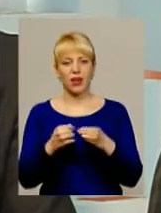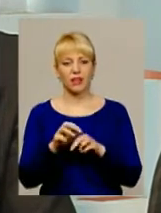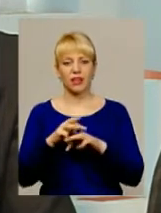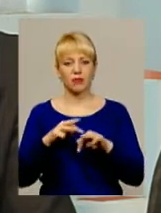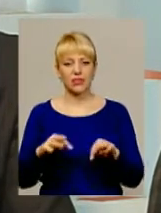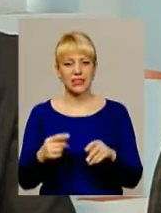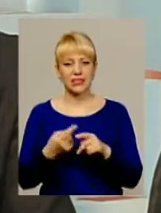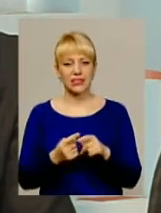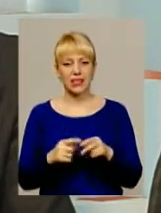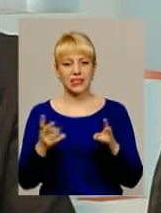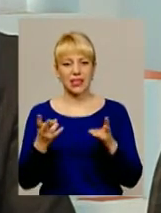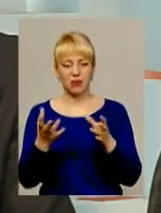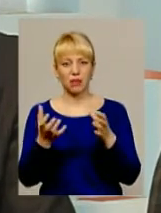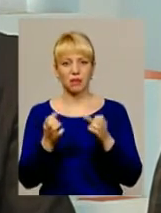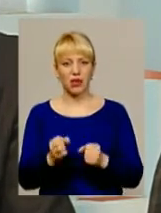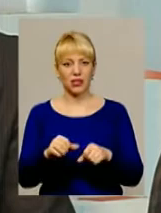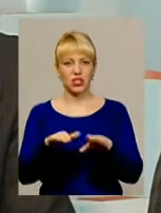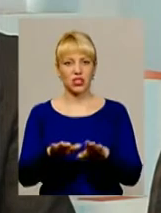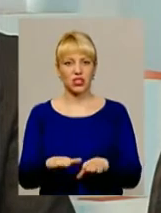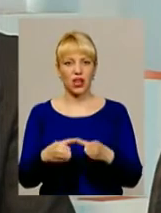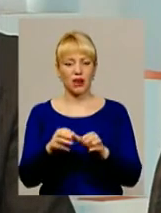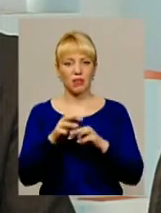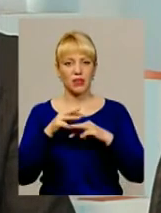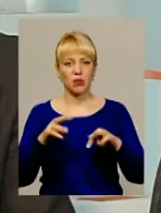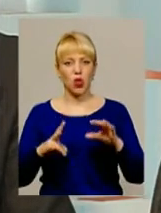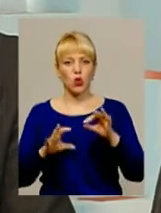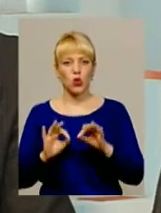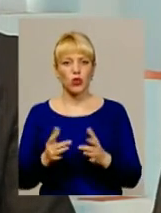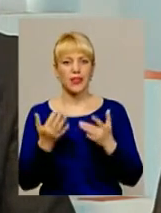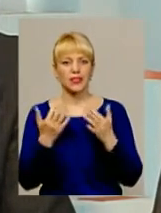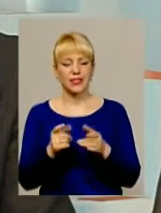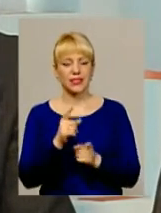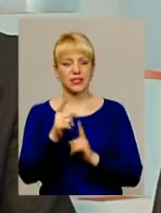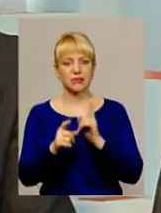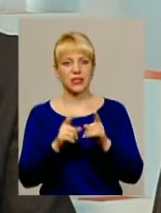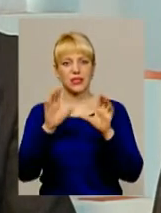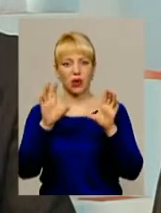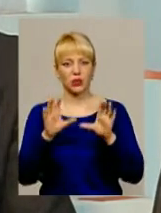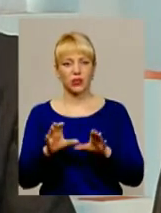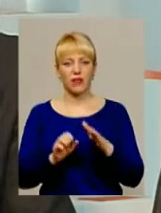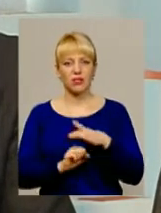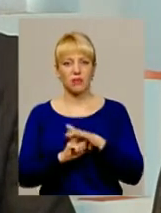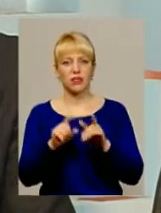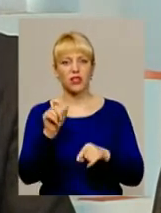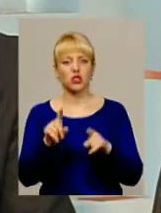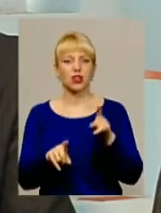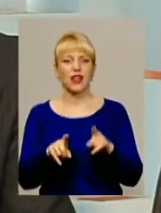треба прийняття, приймає рішення Кабінет Міністрів. Однак настільки змінюється законодавча база, що деякі